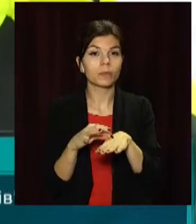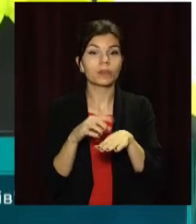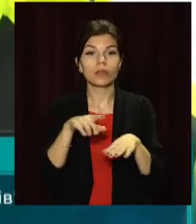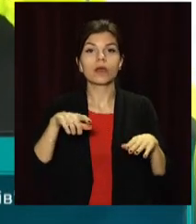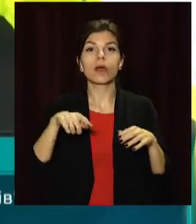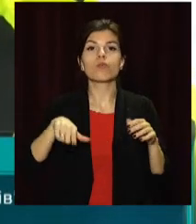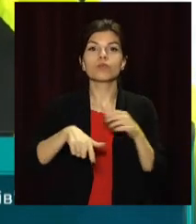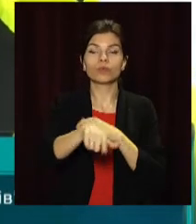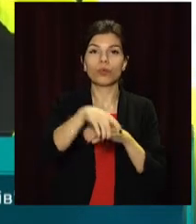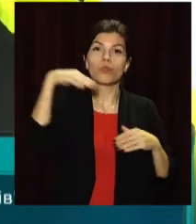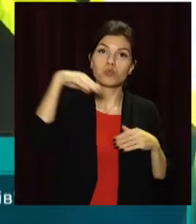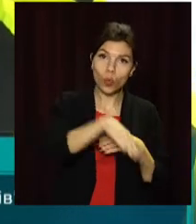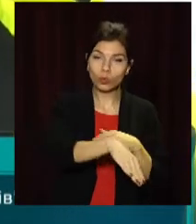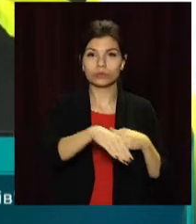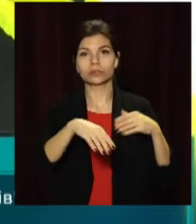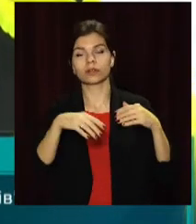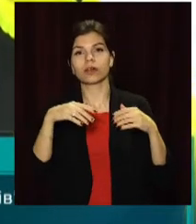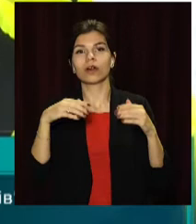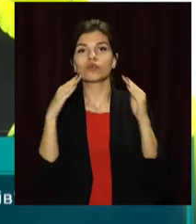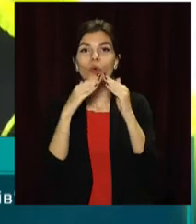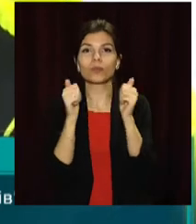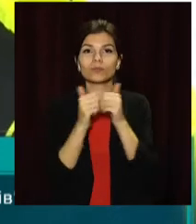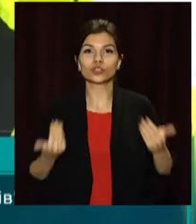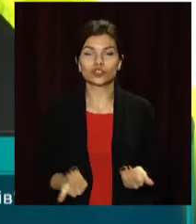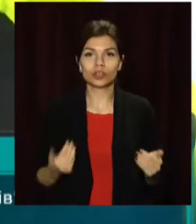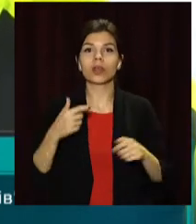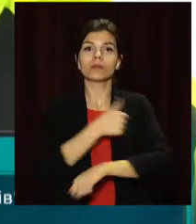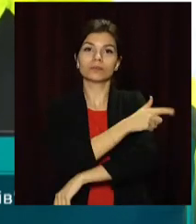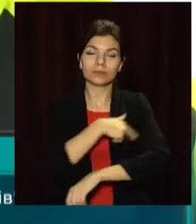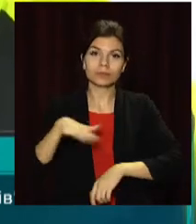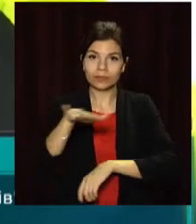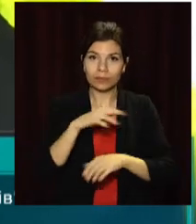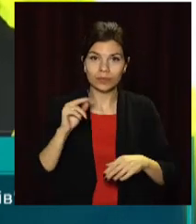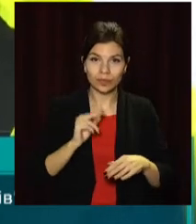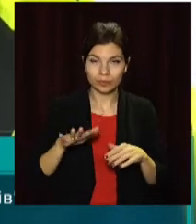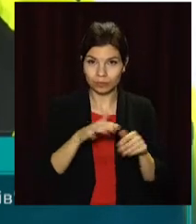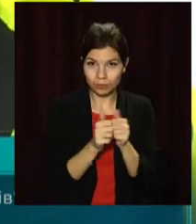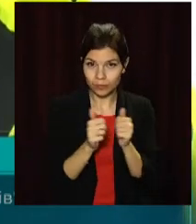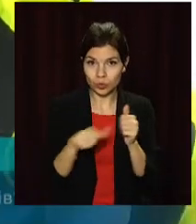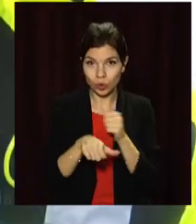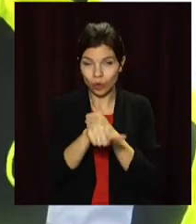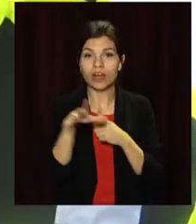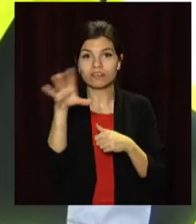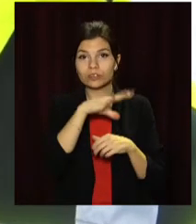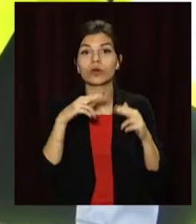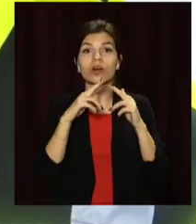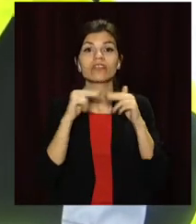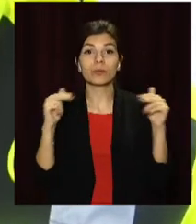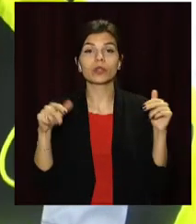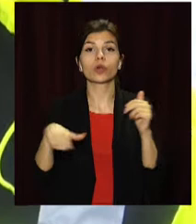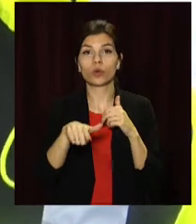путепроводах, спусках, під'їмах, під'їздах к медучріждіня. Все дороги в городі Дніпрі